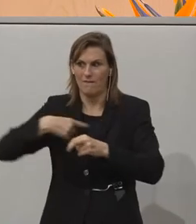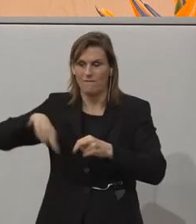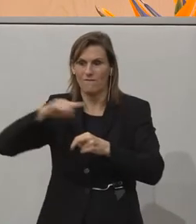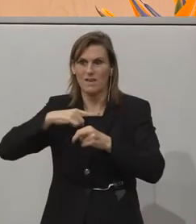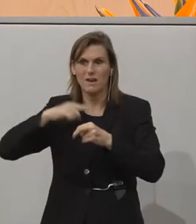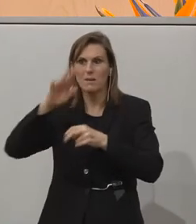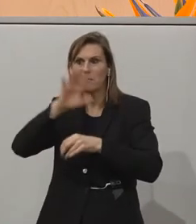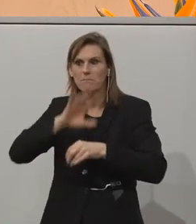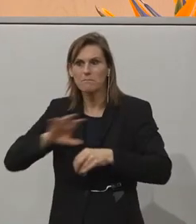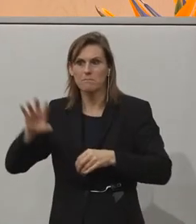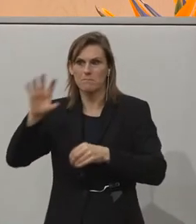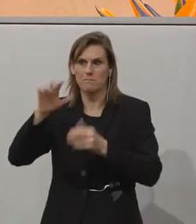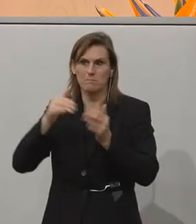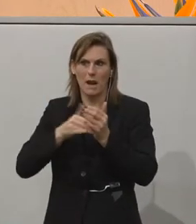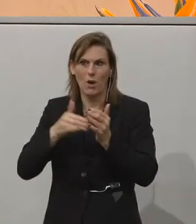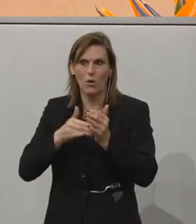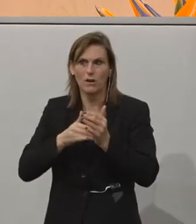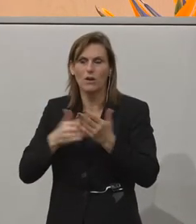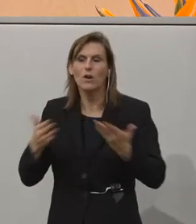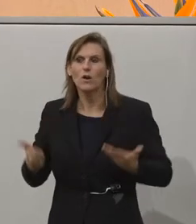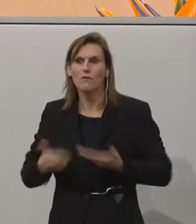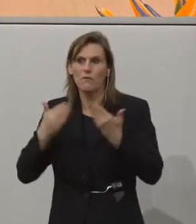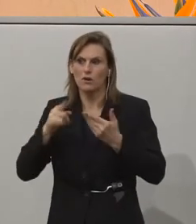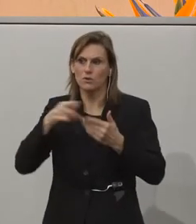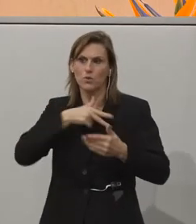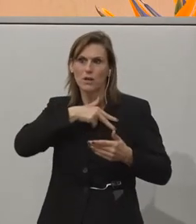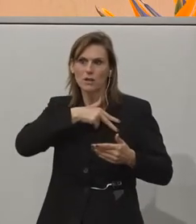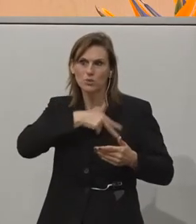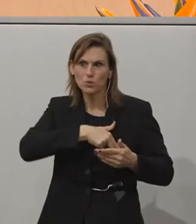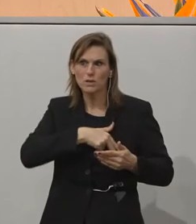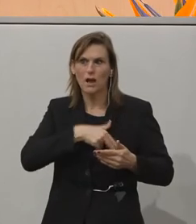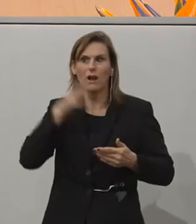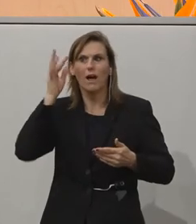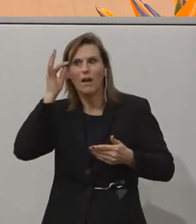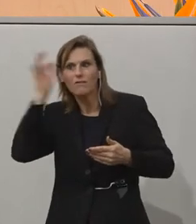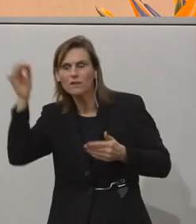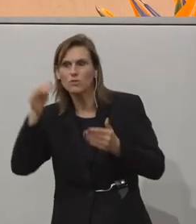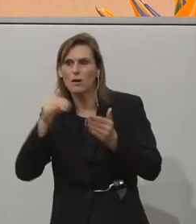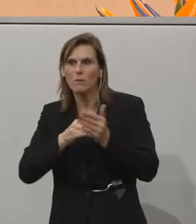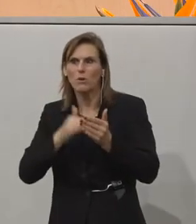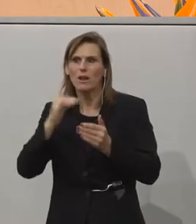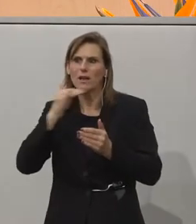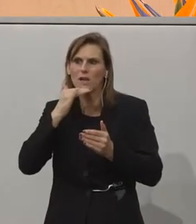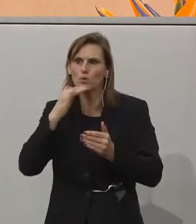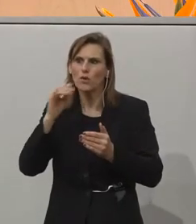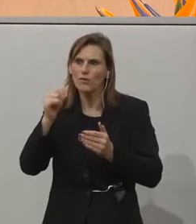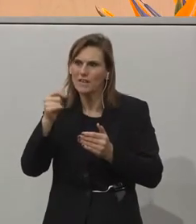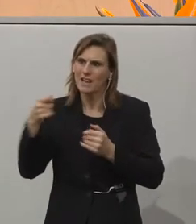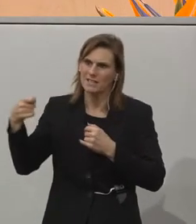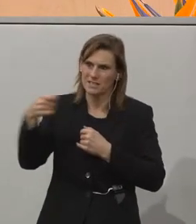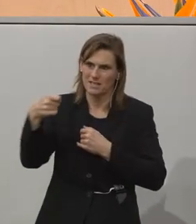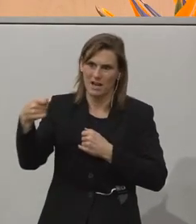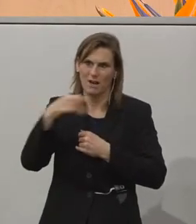benötigen genau für die Förderung solcher sozialen Innovationen eine ausreichende finanzielle Dotierung.